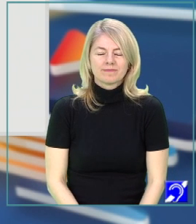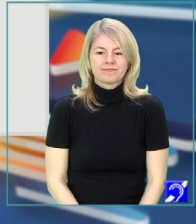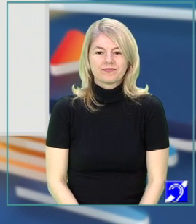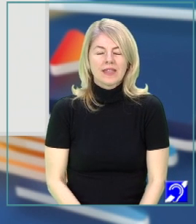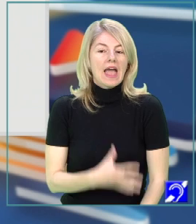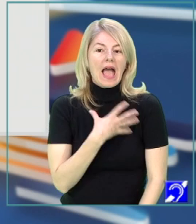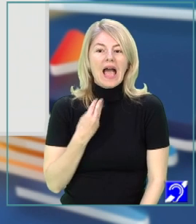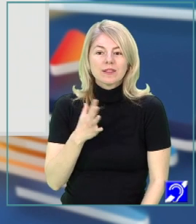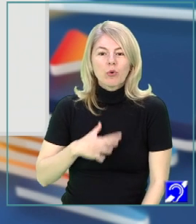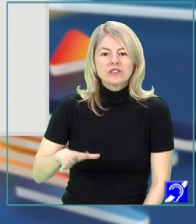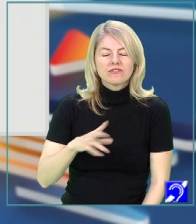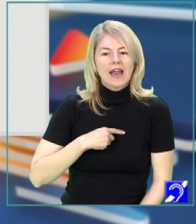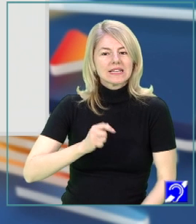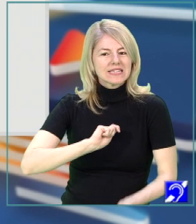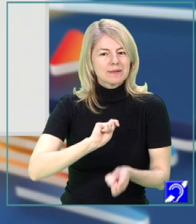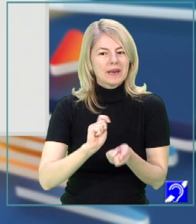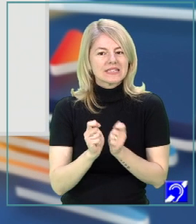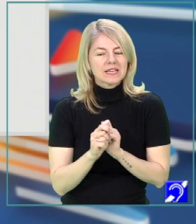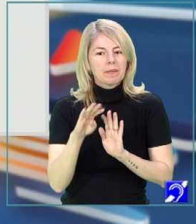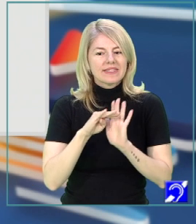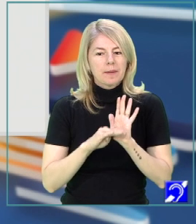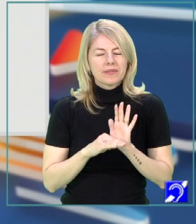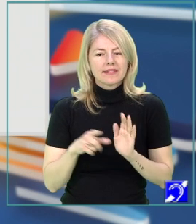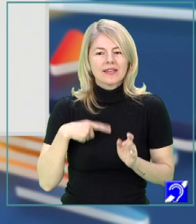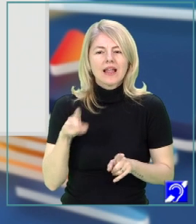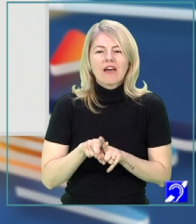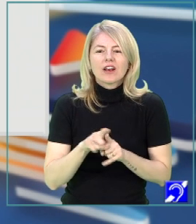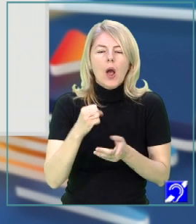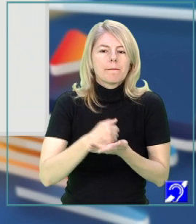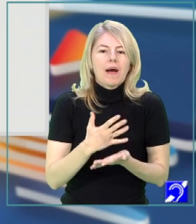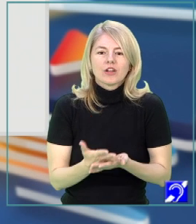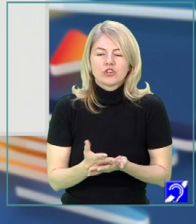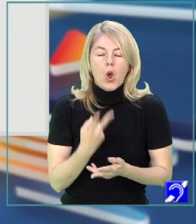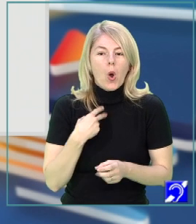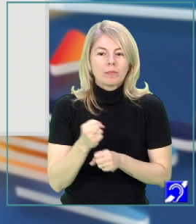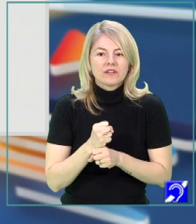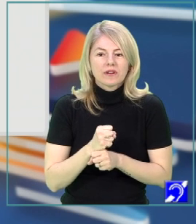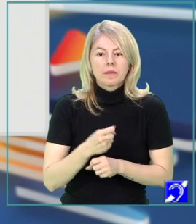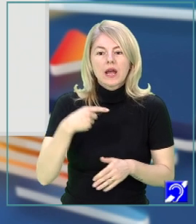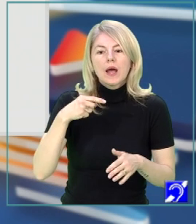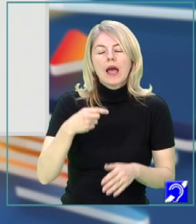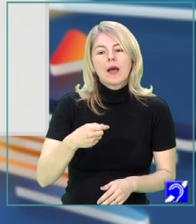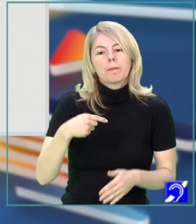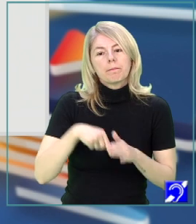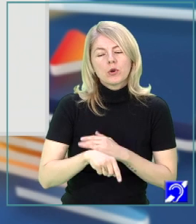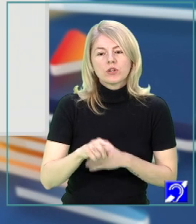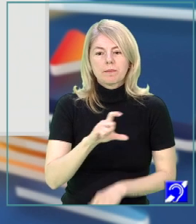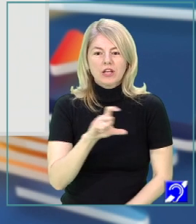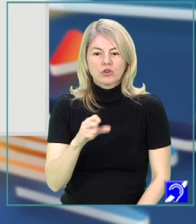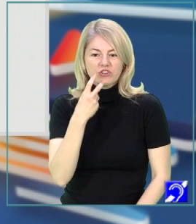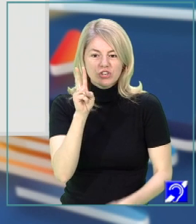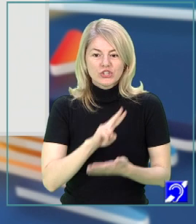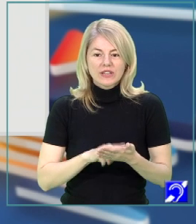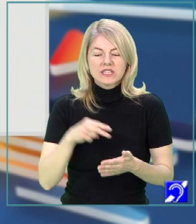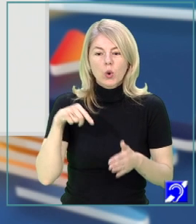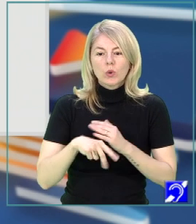Atmosfera se preschimbă treptat, devine magică și asta observăm începând cu penultima strofă. Citesc ultimele două